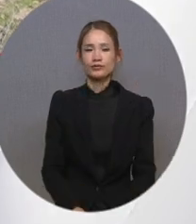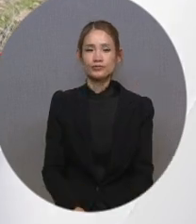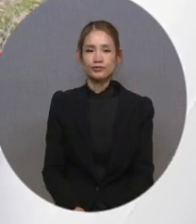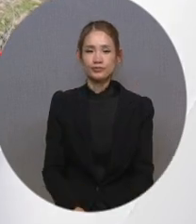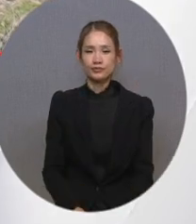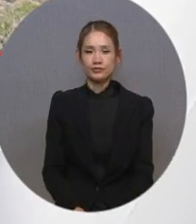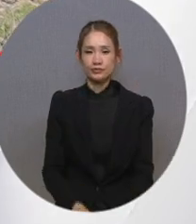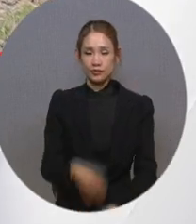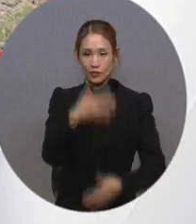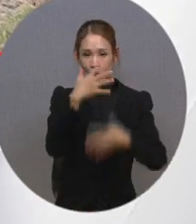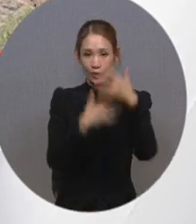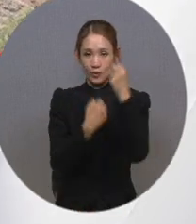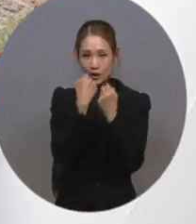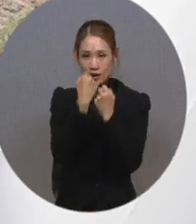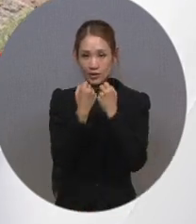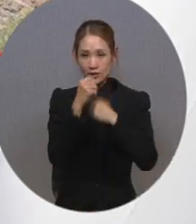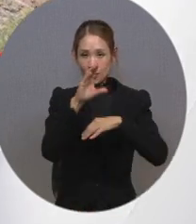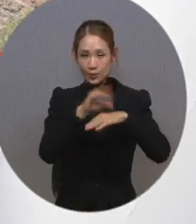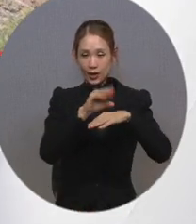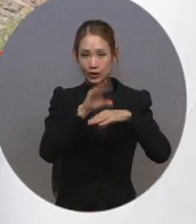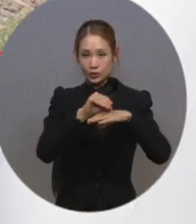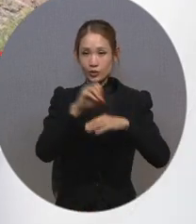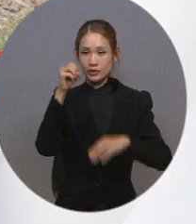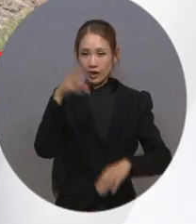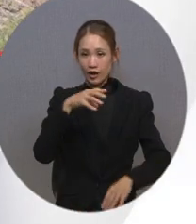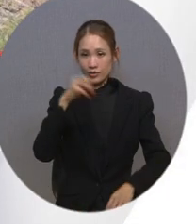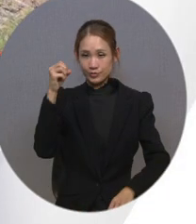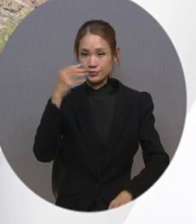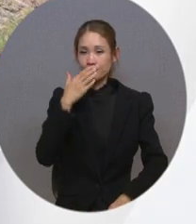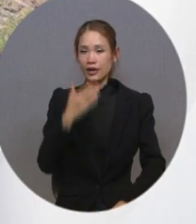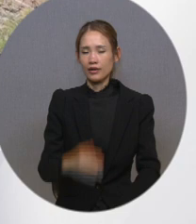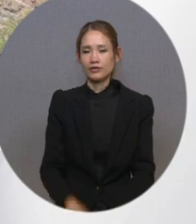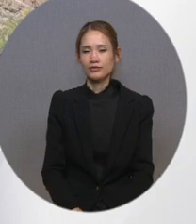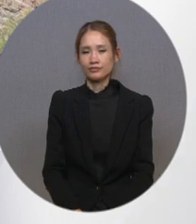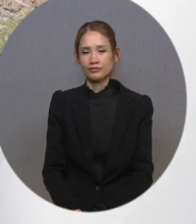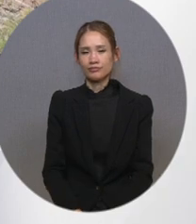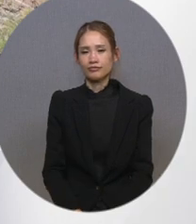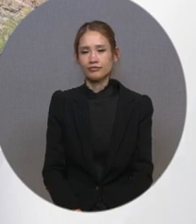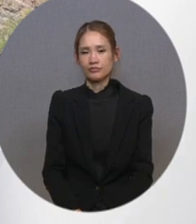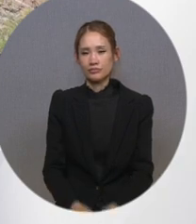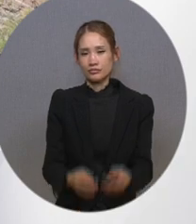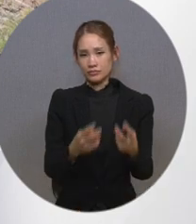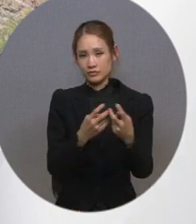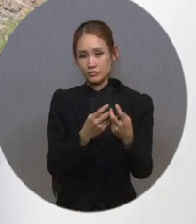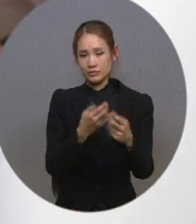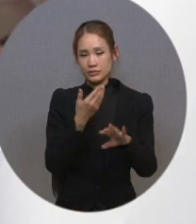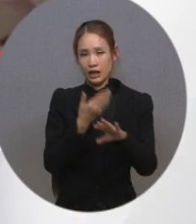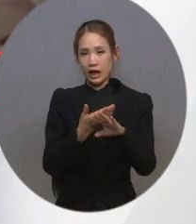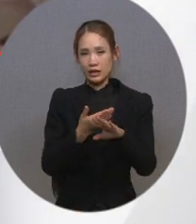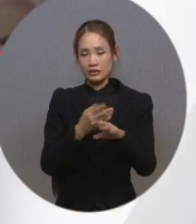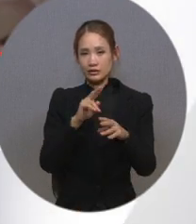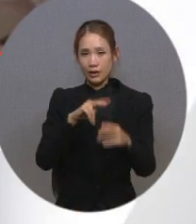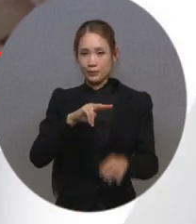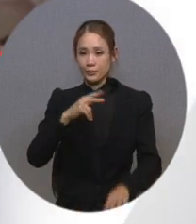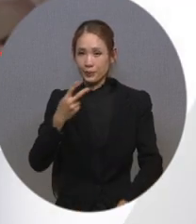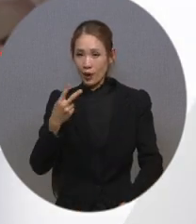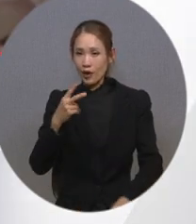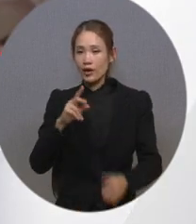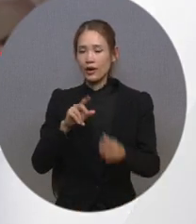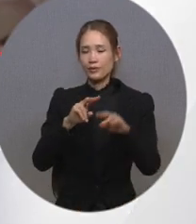화면 해설 방송을 켜고 끄실 수 있습니다. 다만 이 방법은 다른 채널로 변경 시